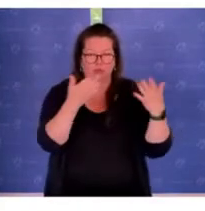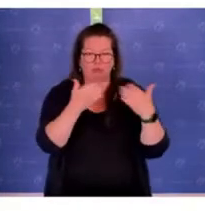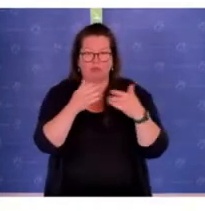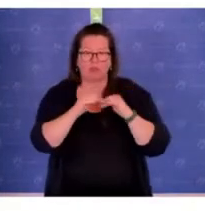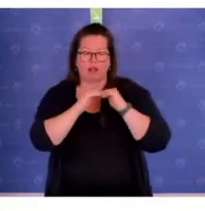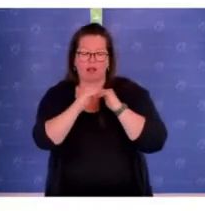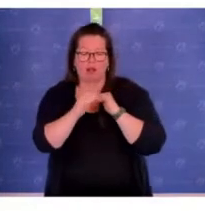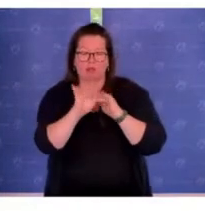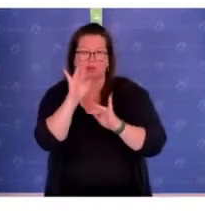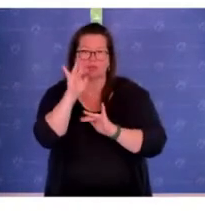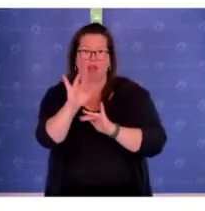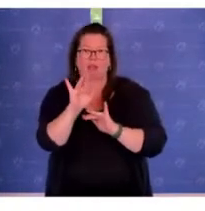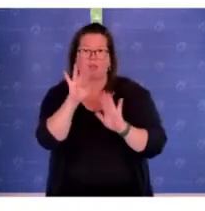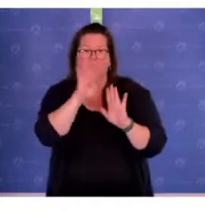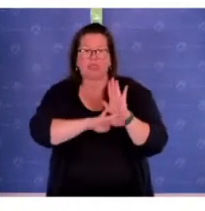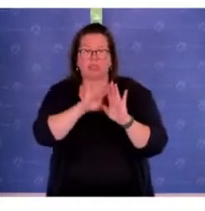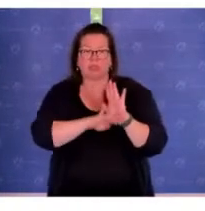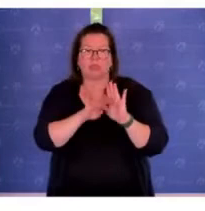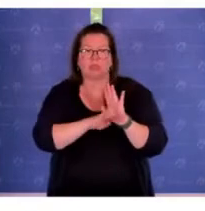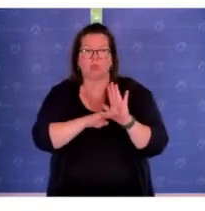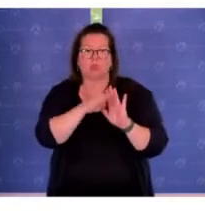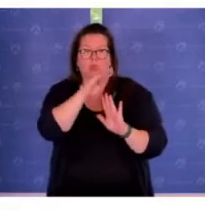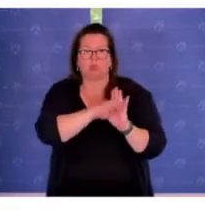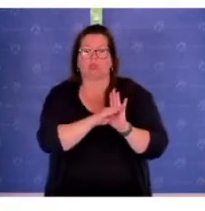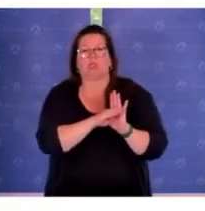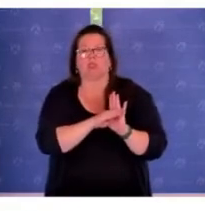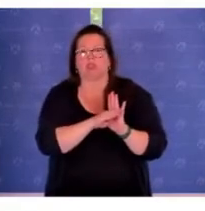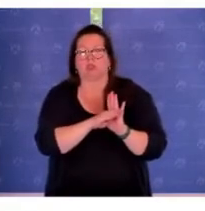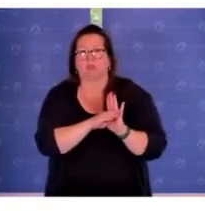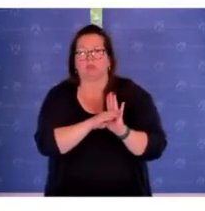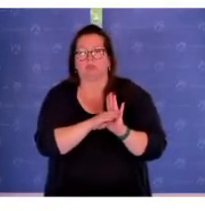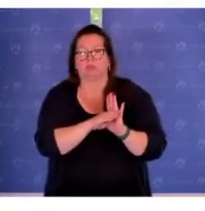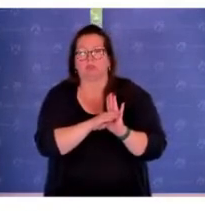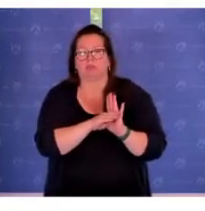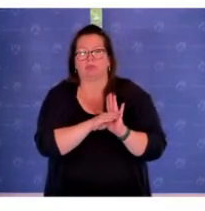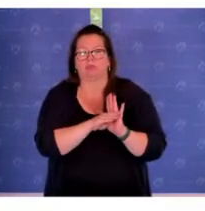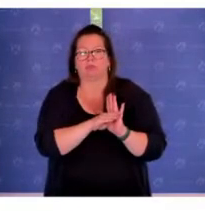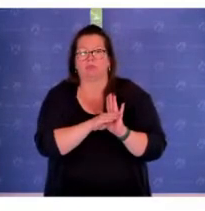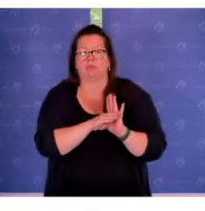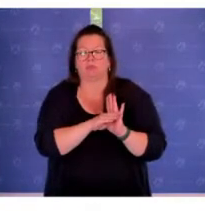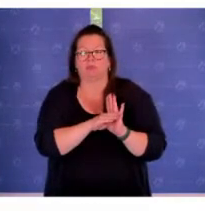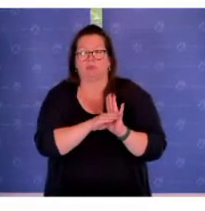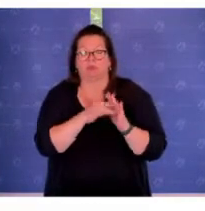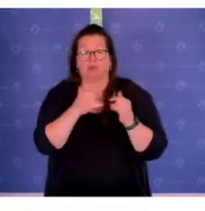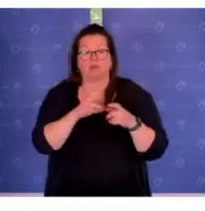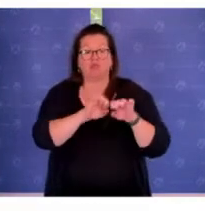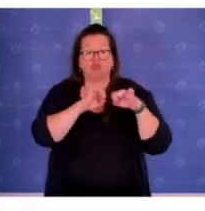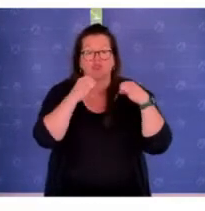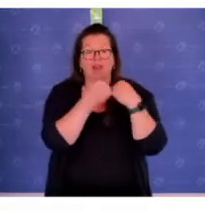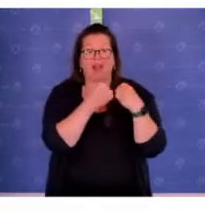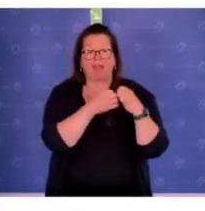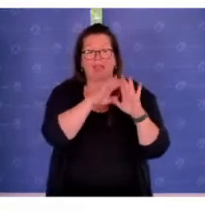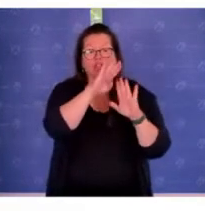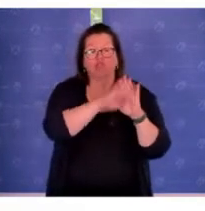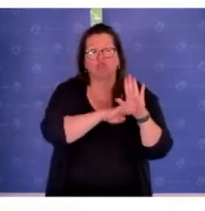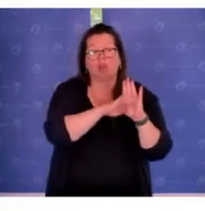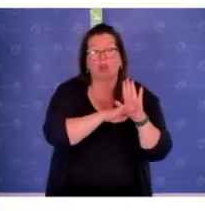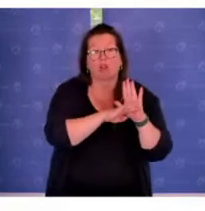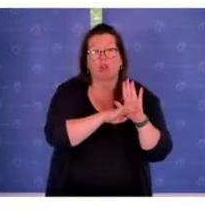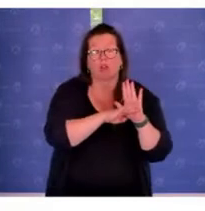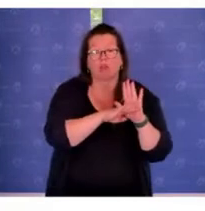Landes-Antidiskriminierungsgesetz, dass gerade auch staatliche Stellen, wenn sie Diskriminierung